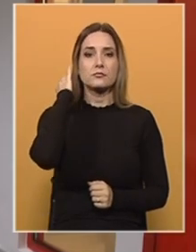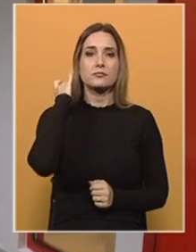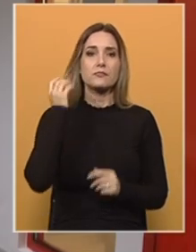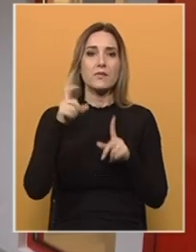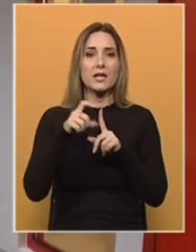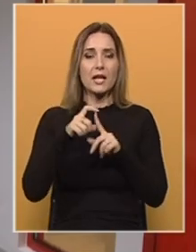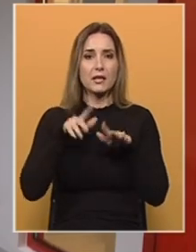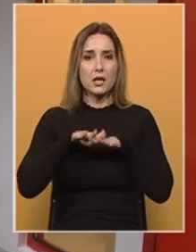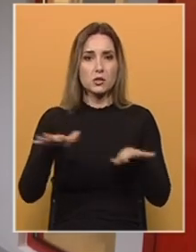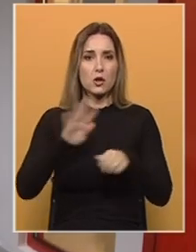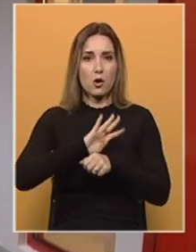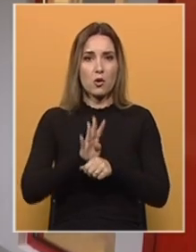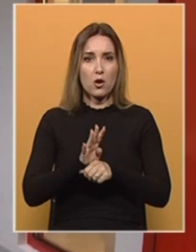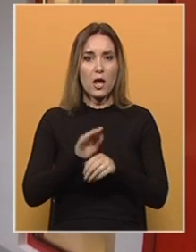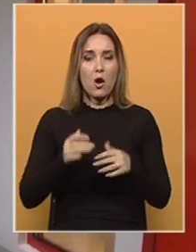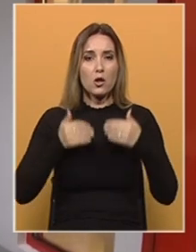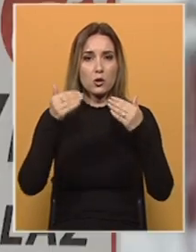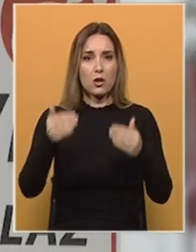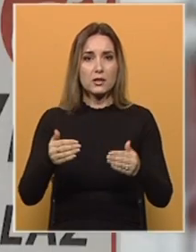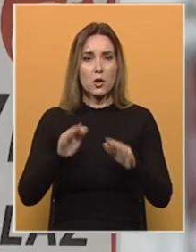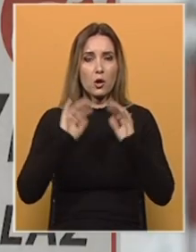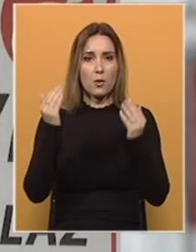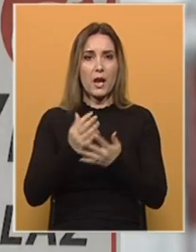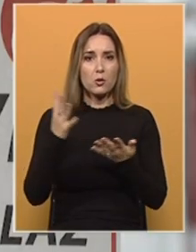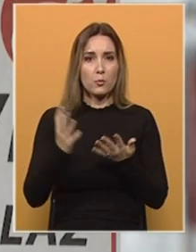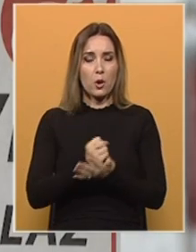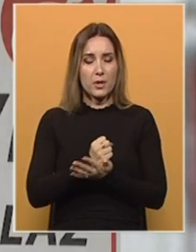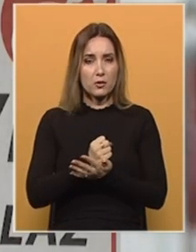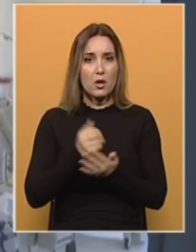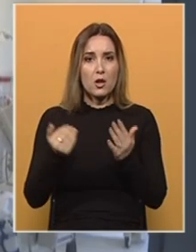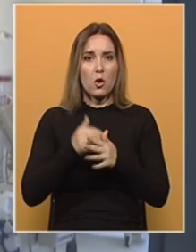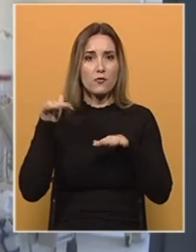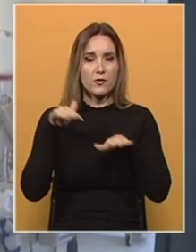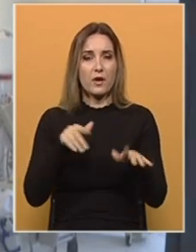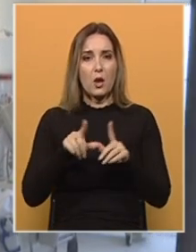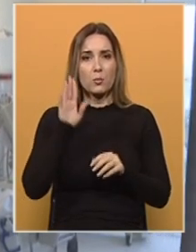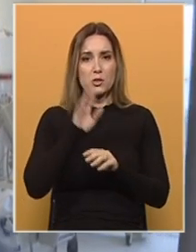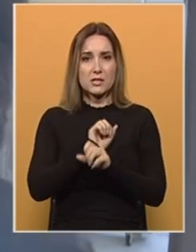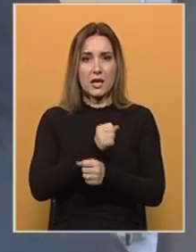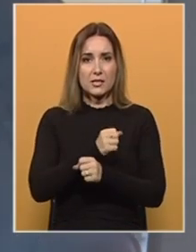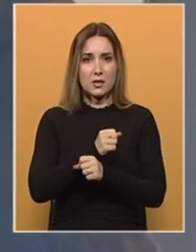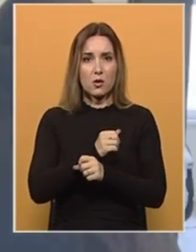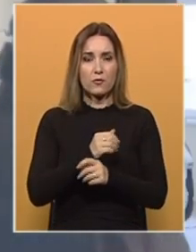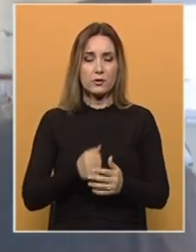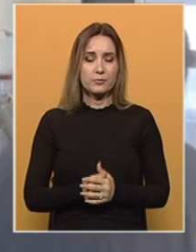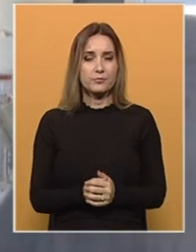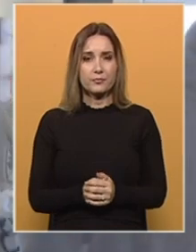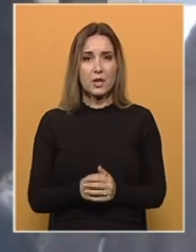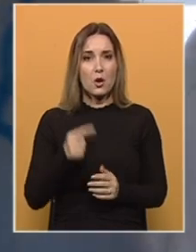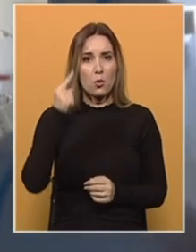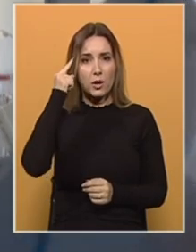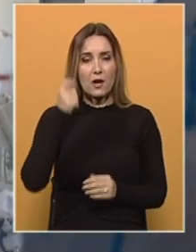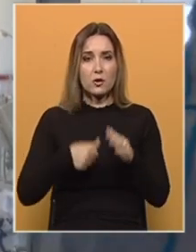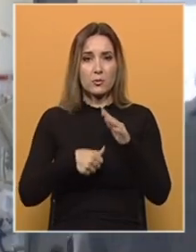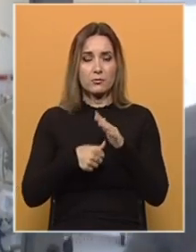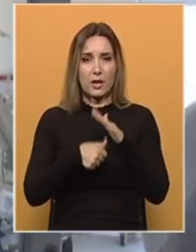Deltasoj koronavirusa je odgodio globalnu pobjedu nad pandemijom. Novi vali u Bosni i Hercegovini je u punom zamahu. U glavnom